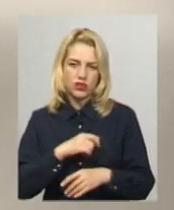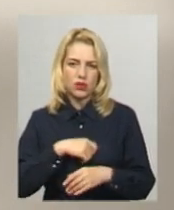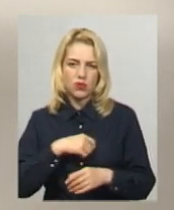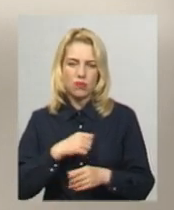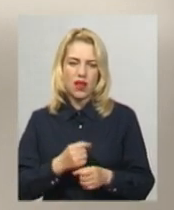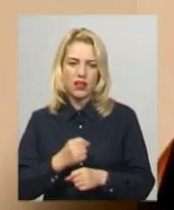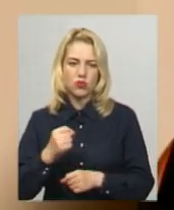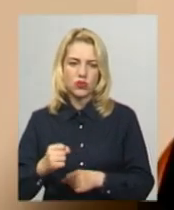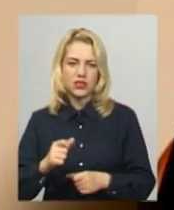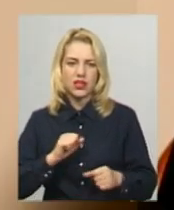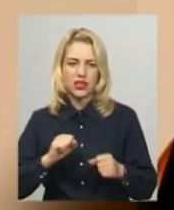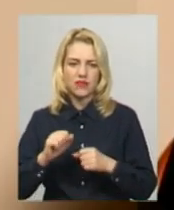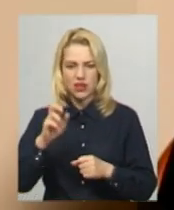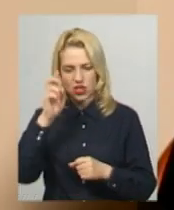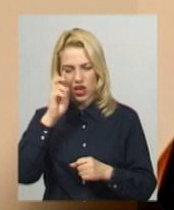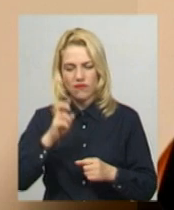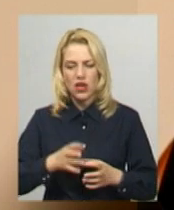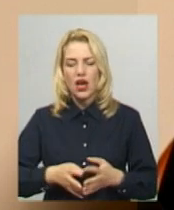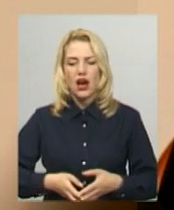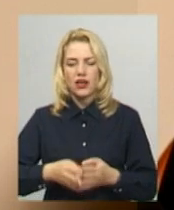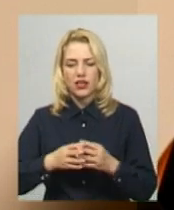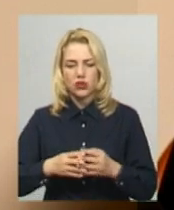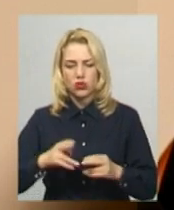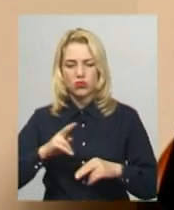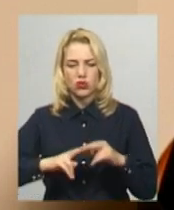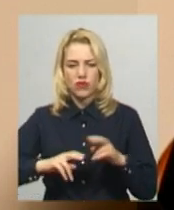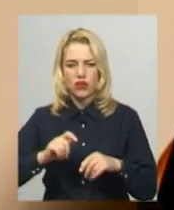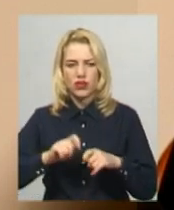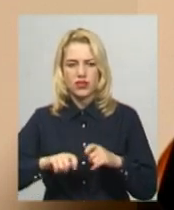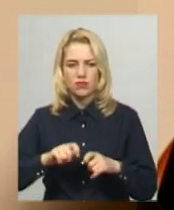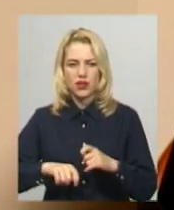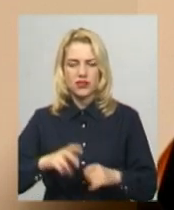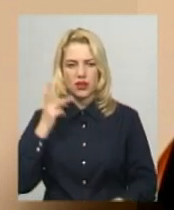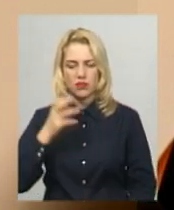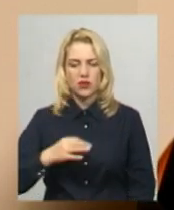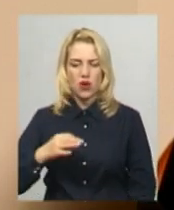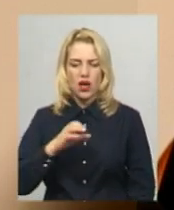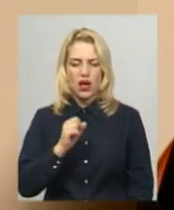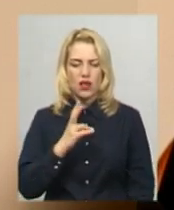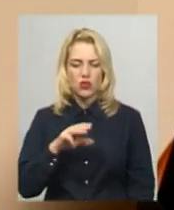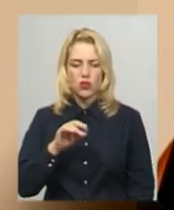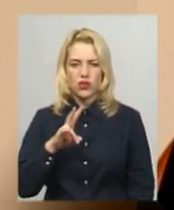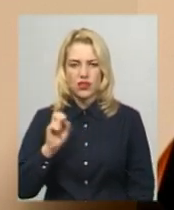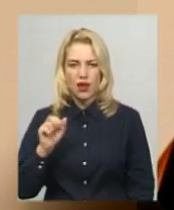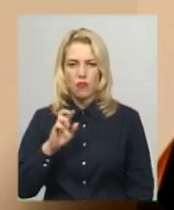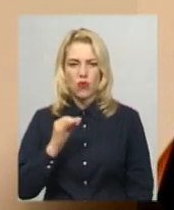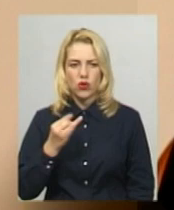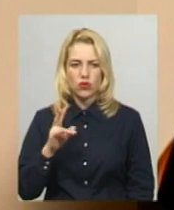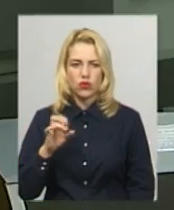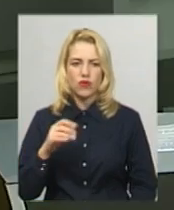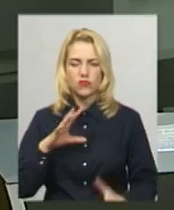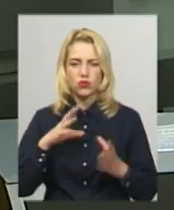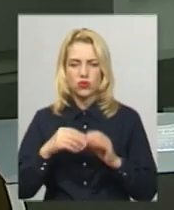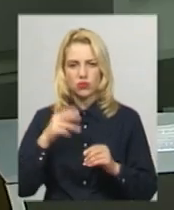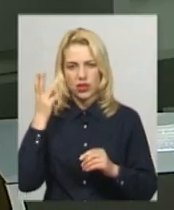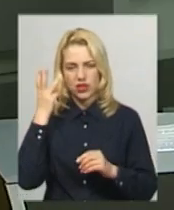керівниця Державної архітектурно-будівельної інспекції у Хмельницькій області Антоніна Бойко. Нагадаю, всього Хмельниччина поділена на